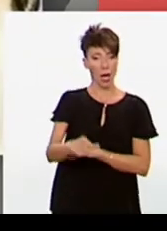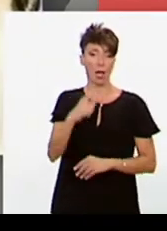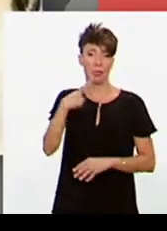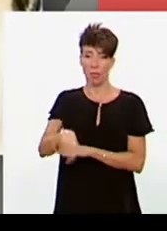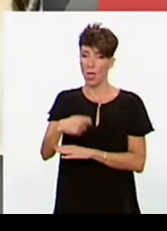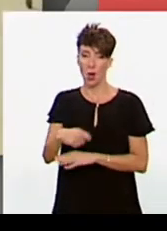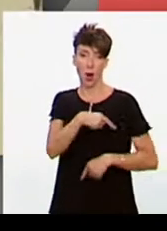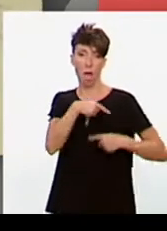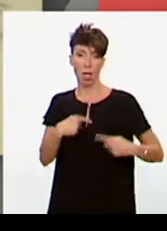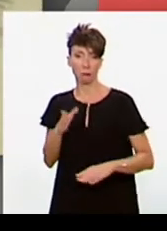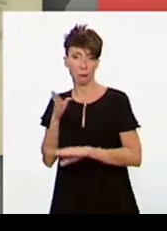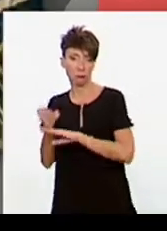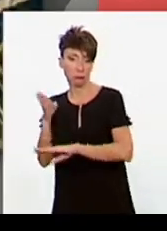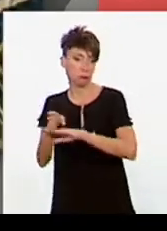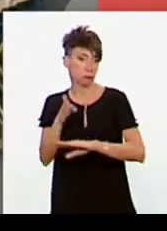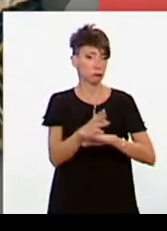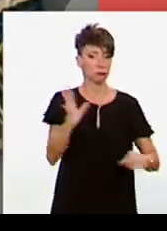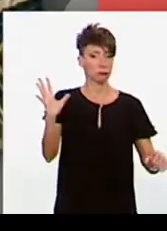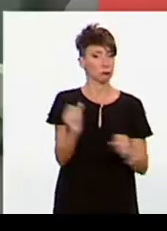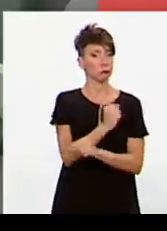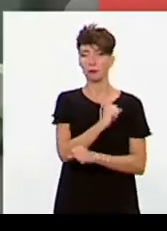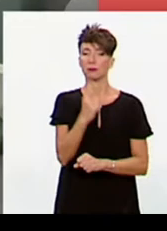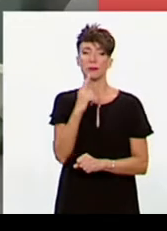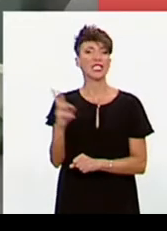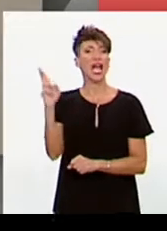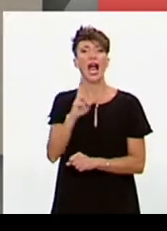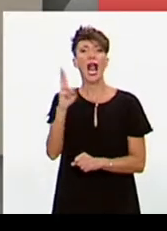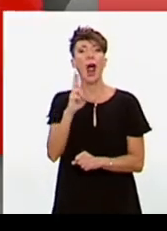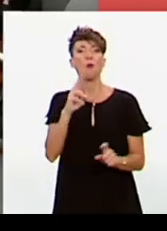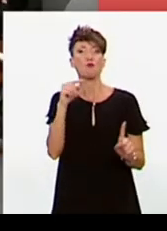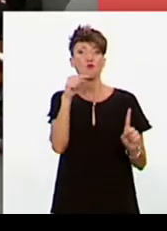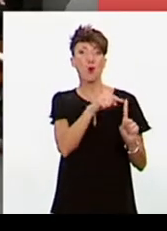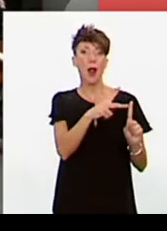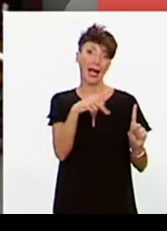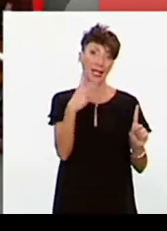δικηγόρος κατάφερε να κερδίσει σε ένα προπήργιο των Ρεπουμπλικανών στο Κάνσας.